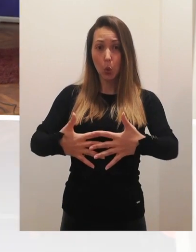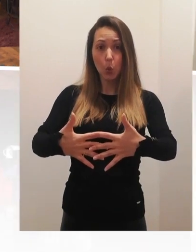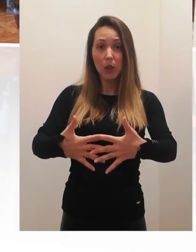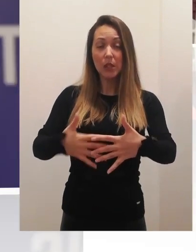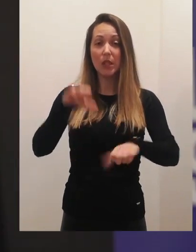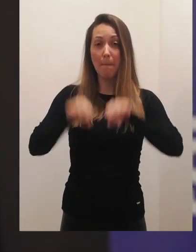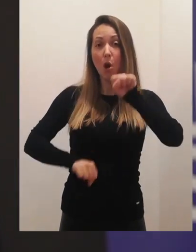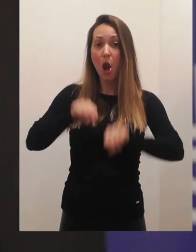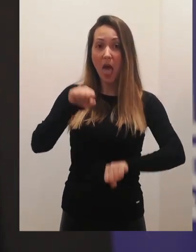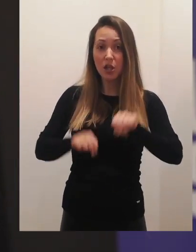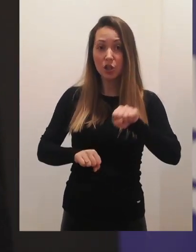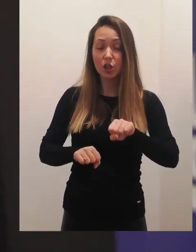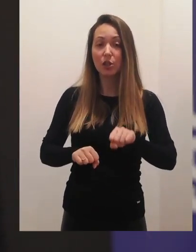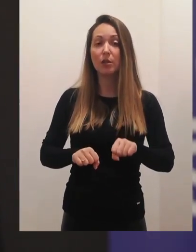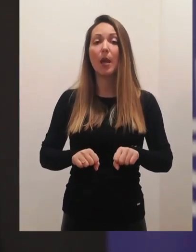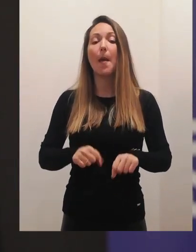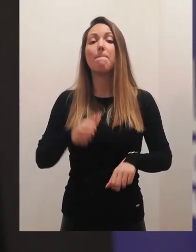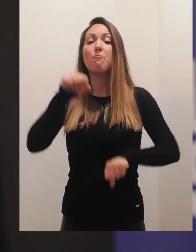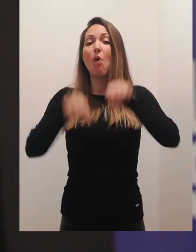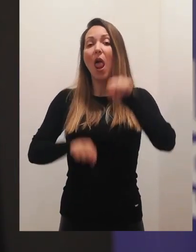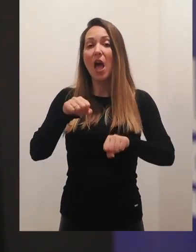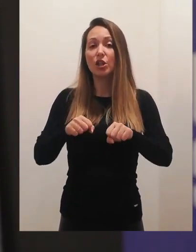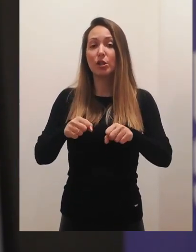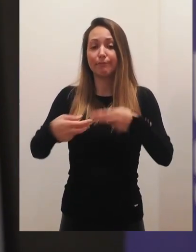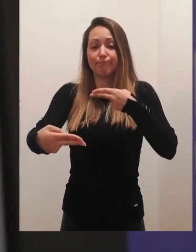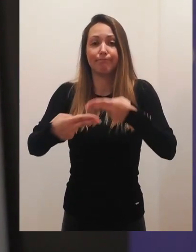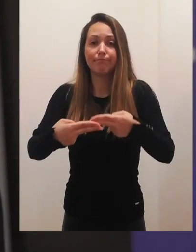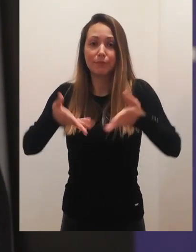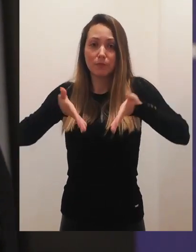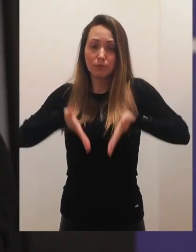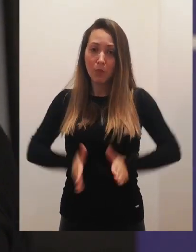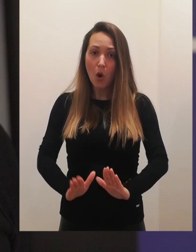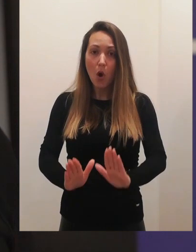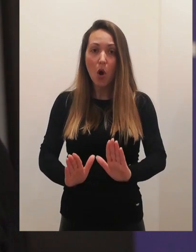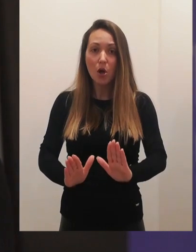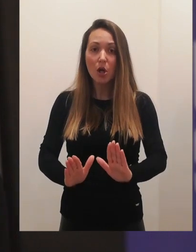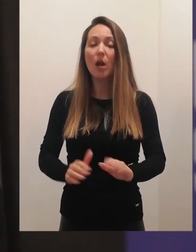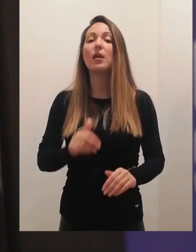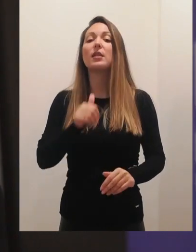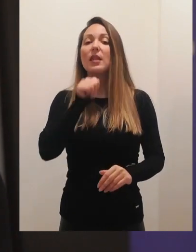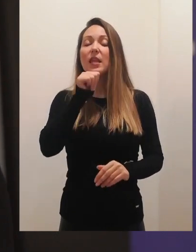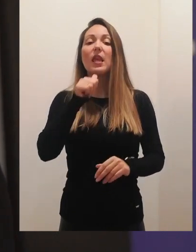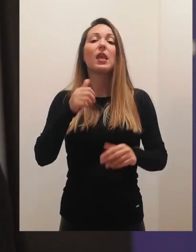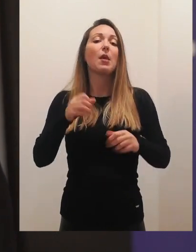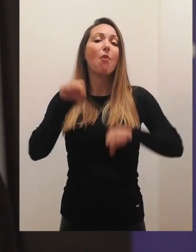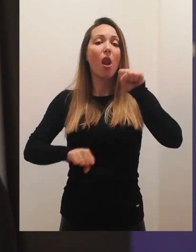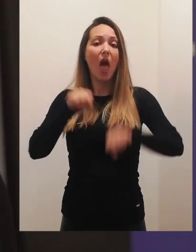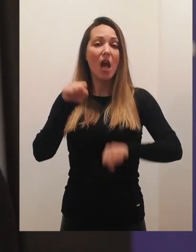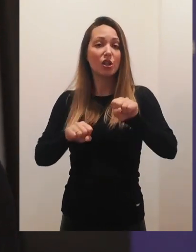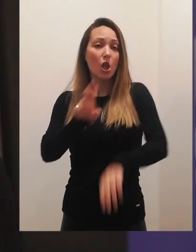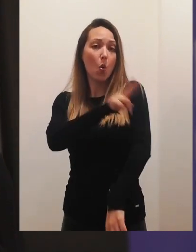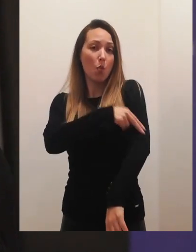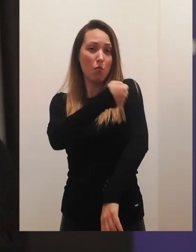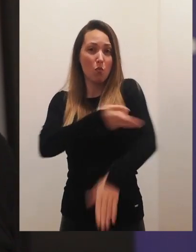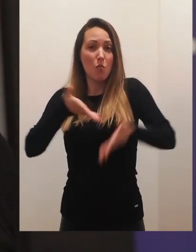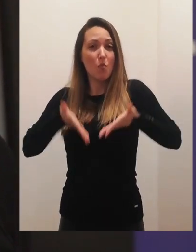ponašanje trudnica i prosto ponašanje pred porođaj i kakva je situacija na našoj klinici, izgine kovo je u šeštvo u